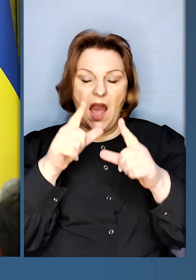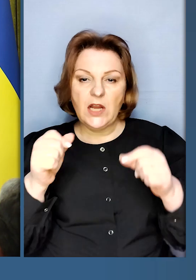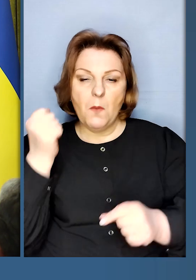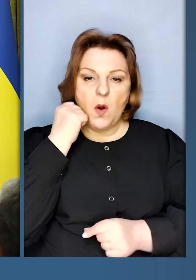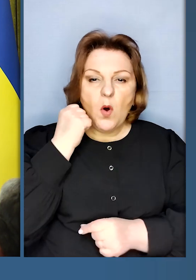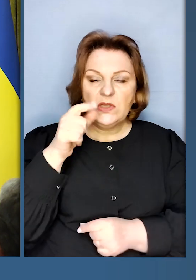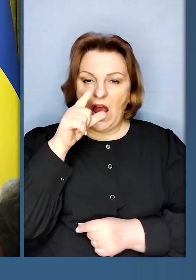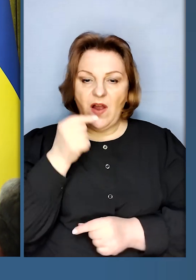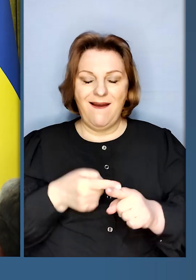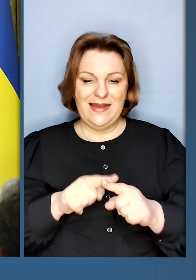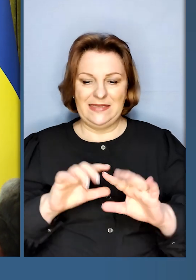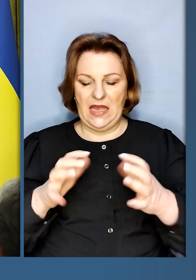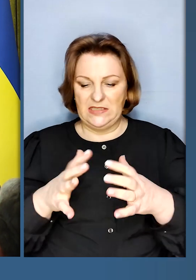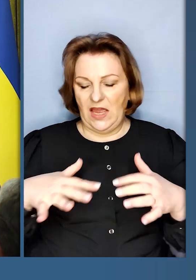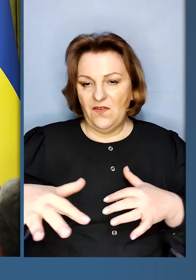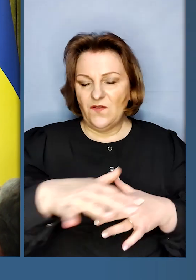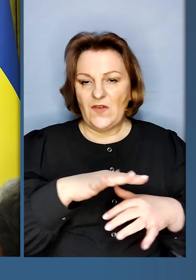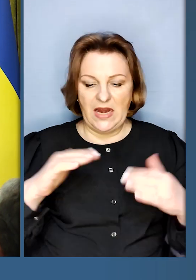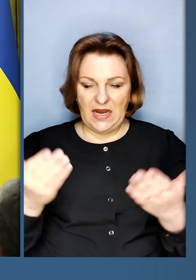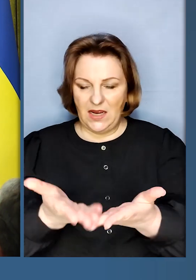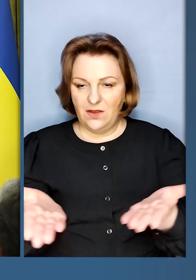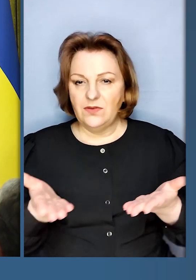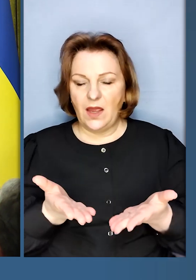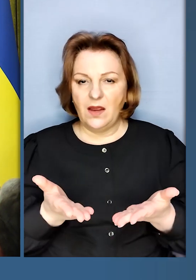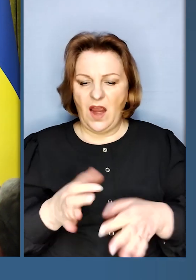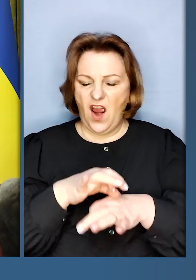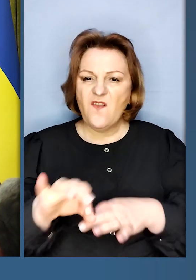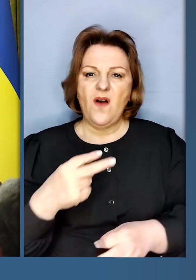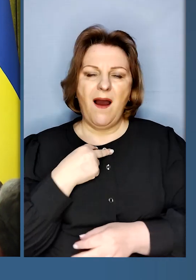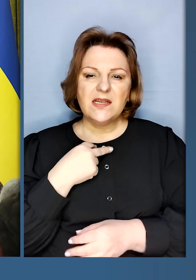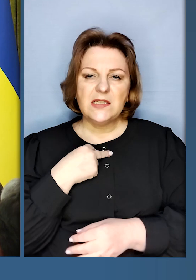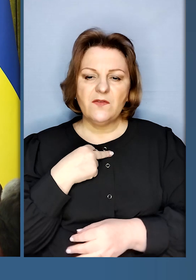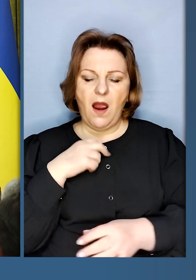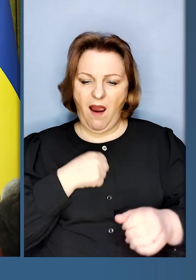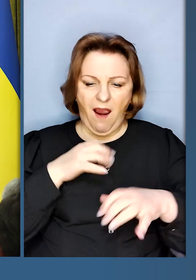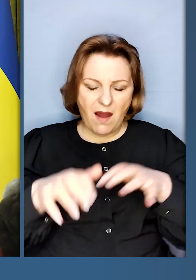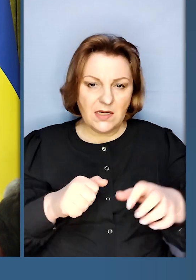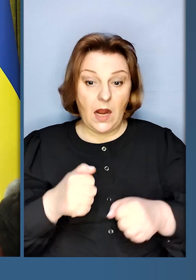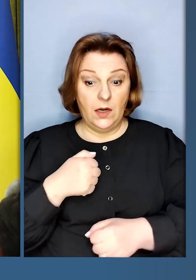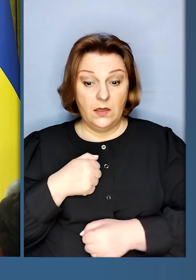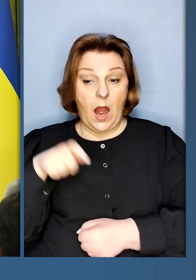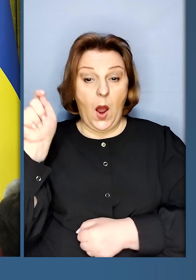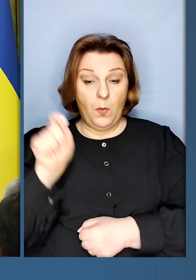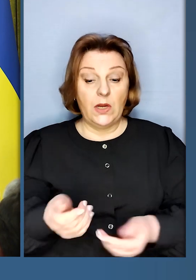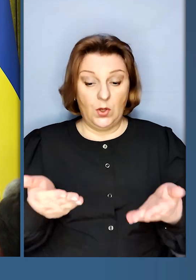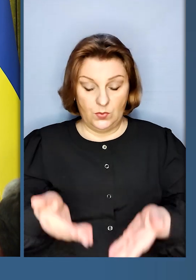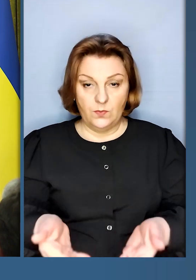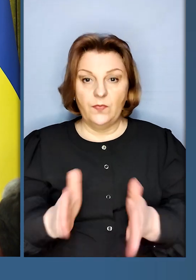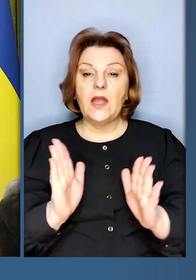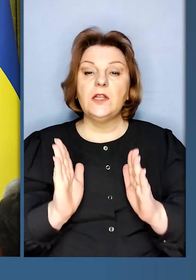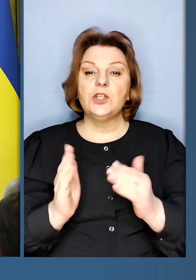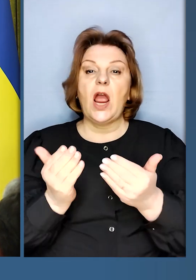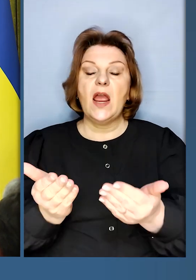Кремль, Москва, Путін – це світ варварства, агресії. Я приїхав тут